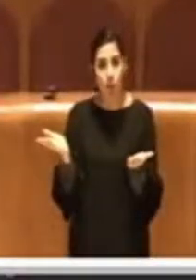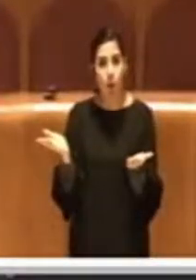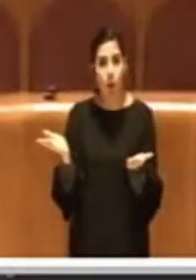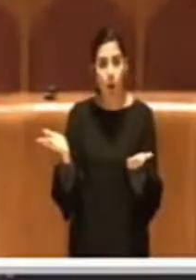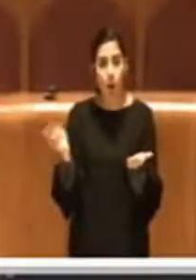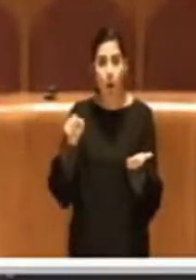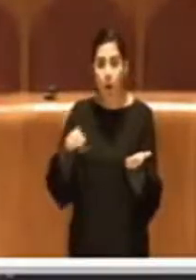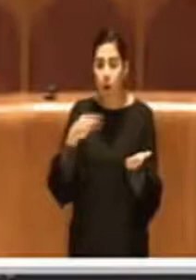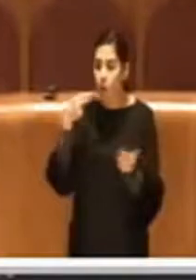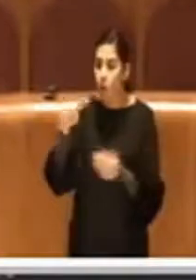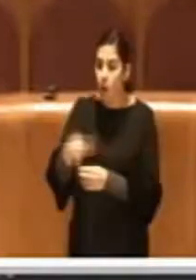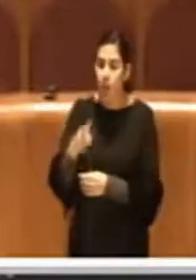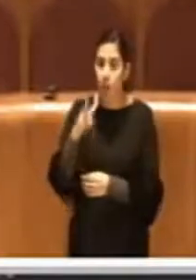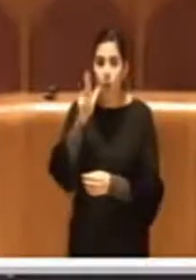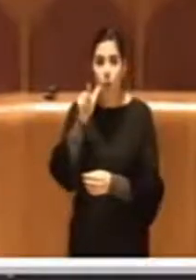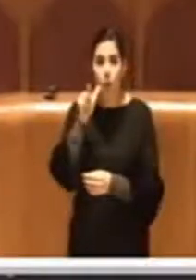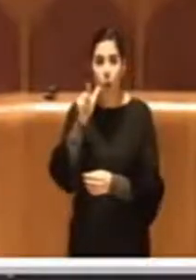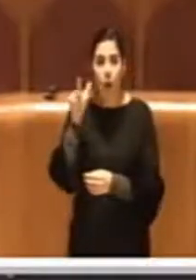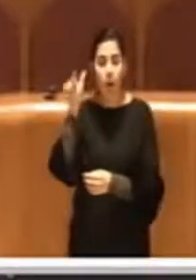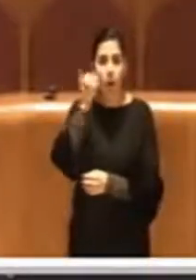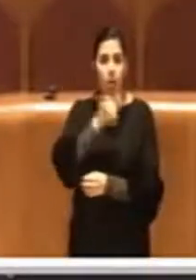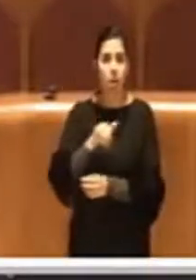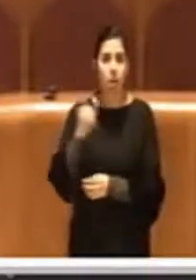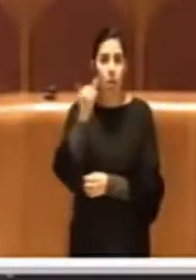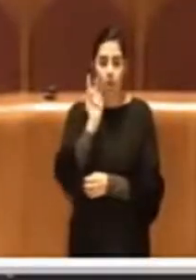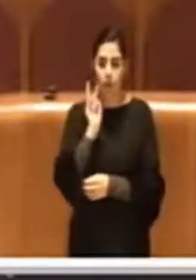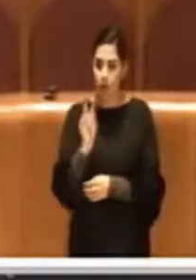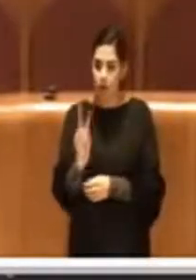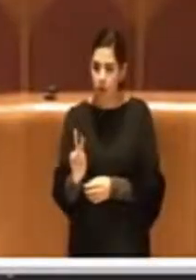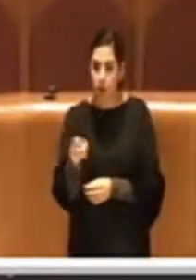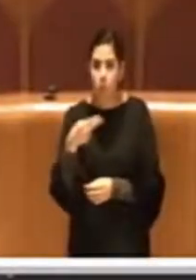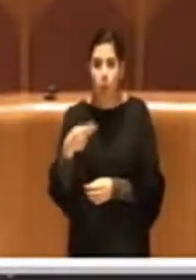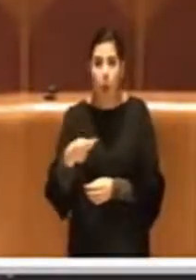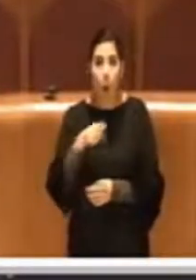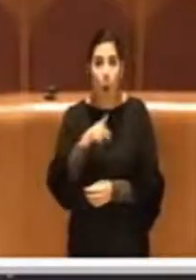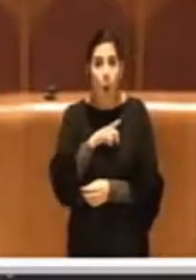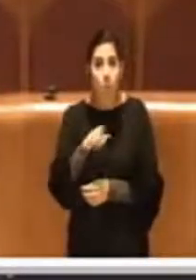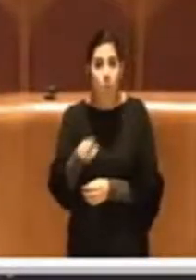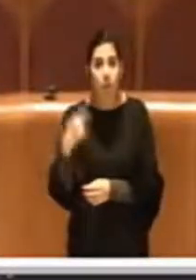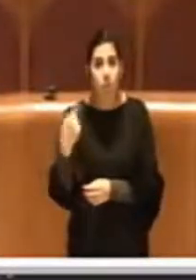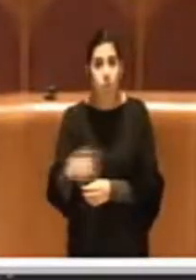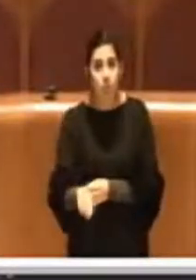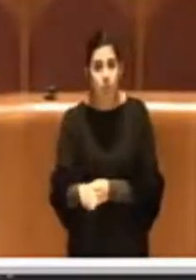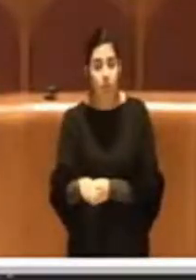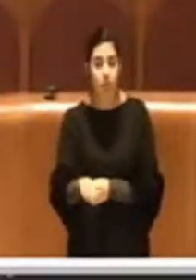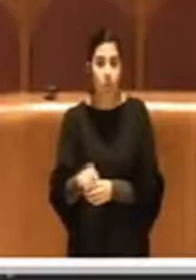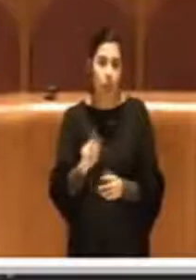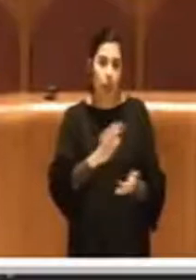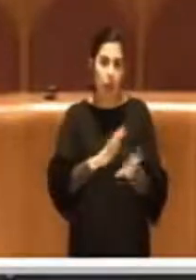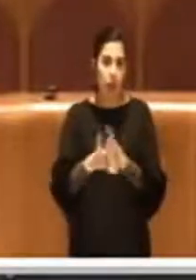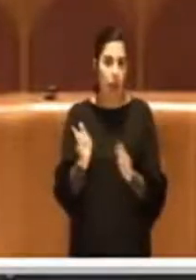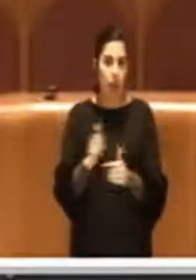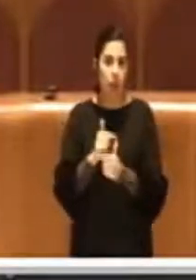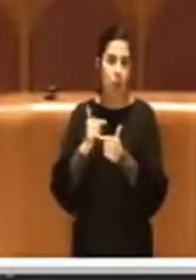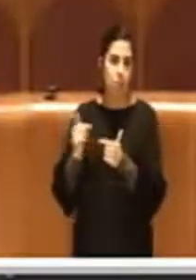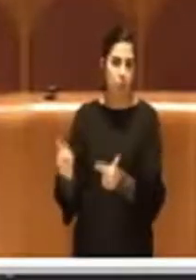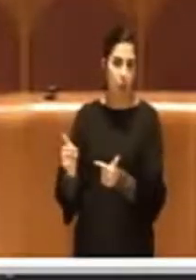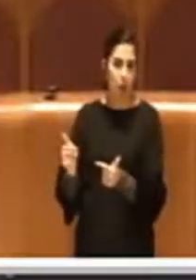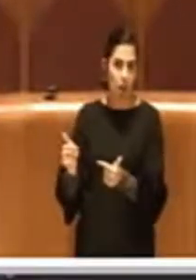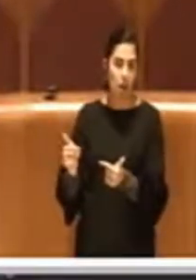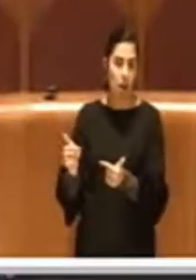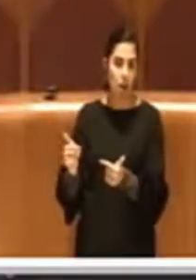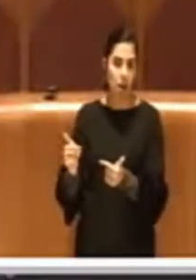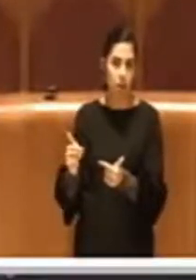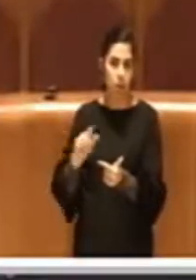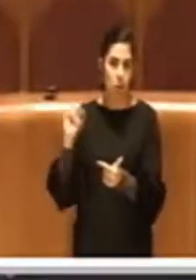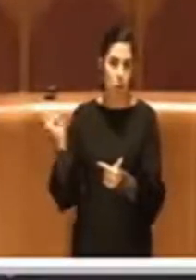che inconsapevolmente si trovava messa così alla vista del